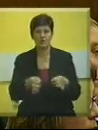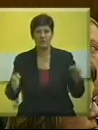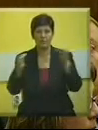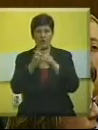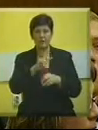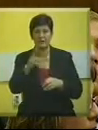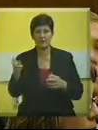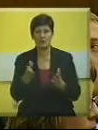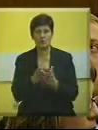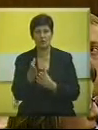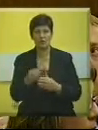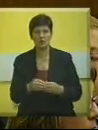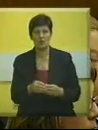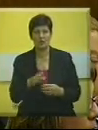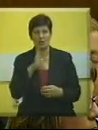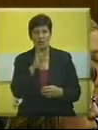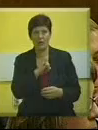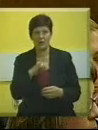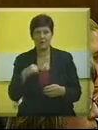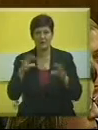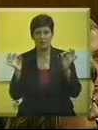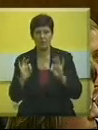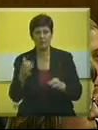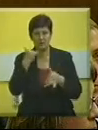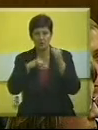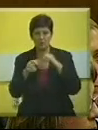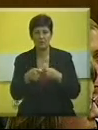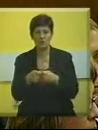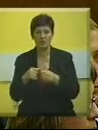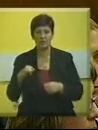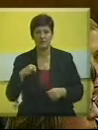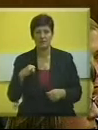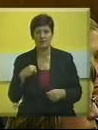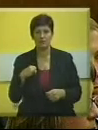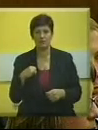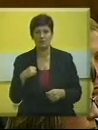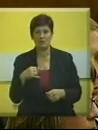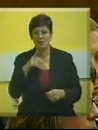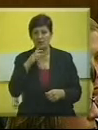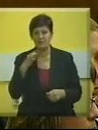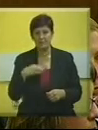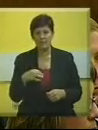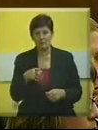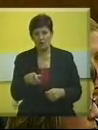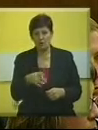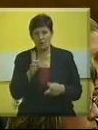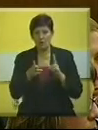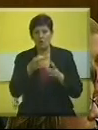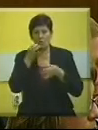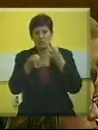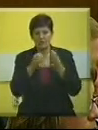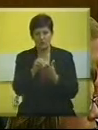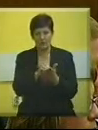druge načine koje samo obezbeđuju turističke organizacije Vojvodine. I s obzirom na to kako je u izveštuje